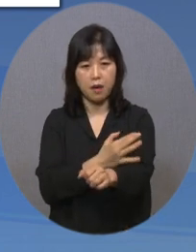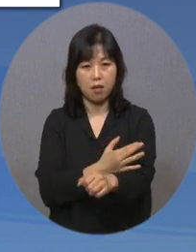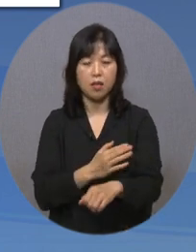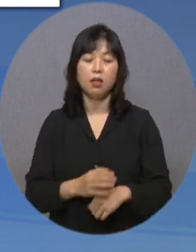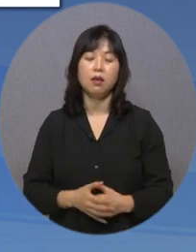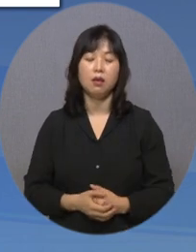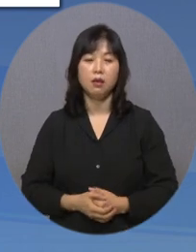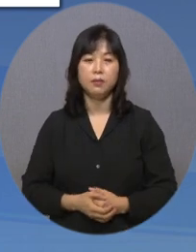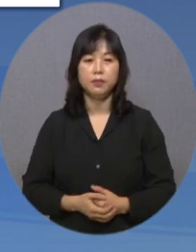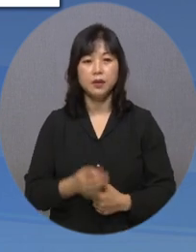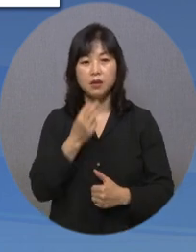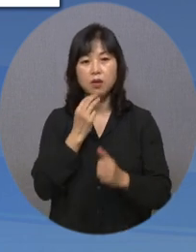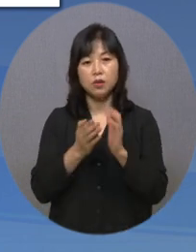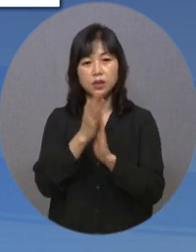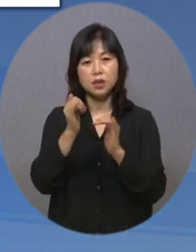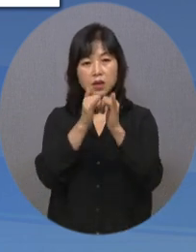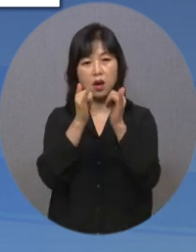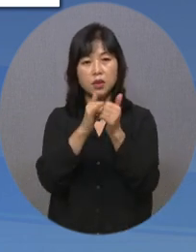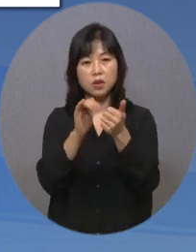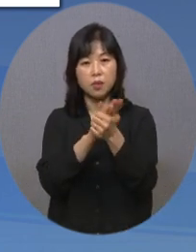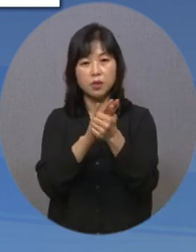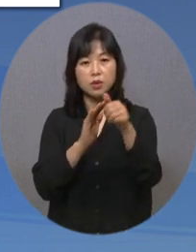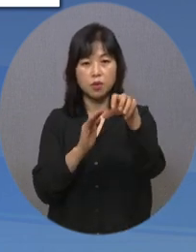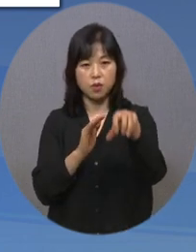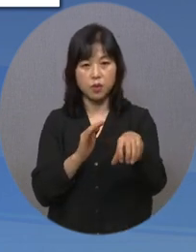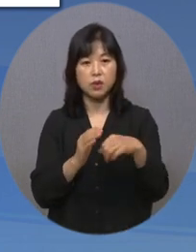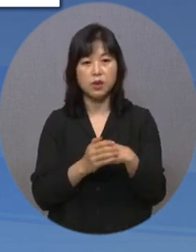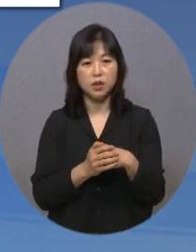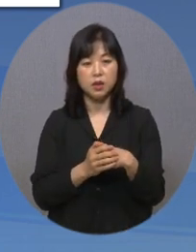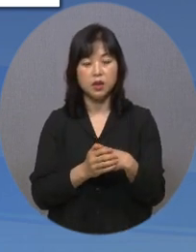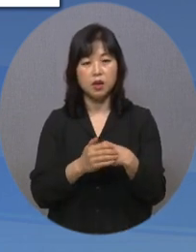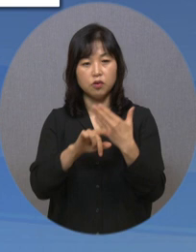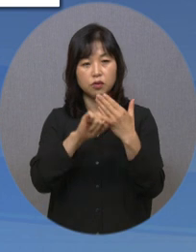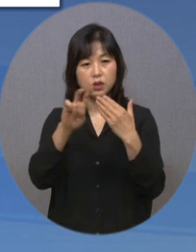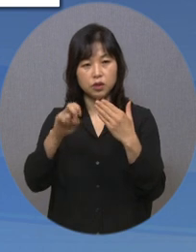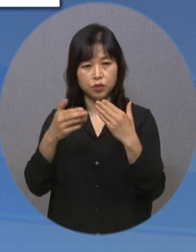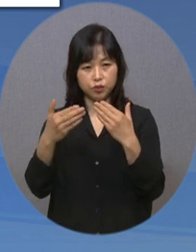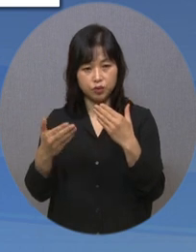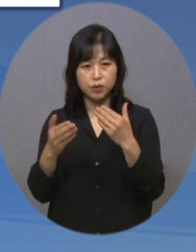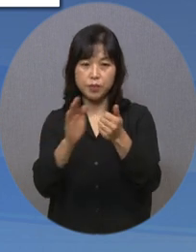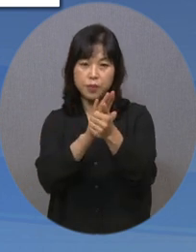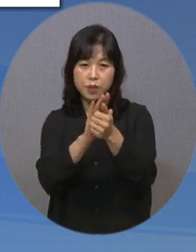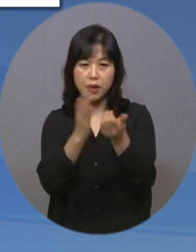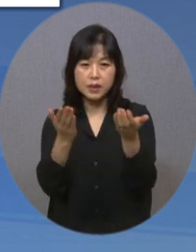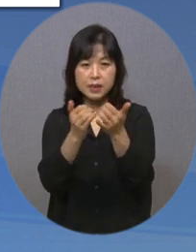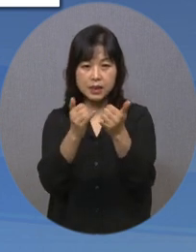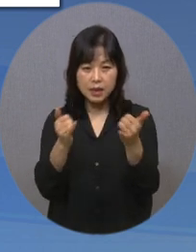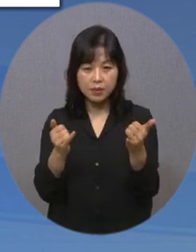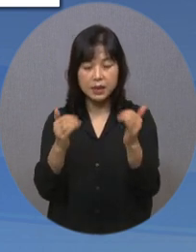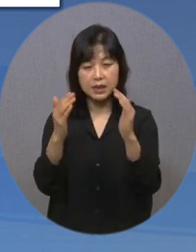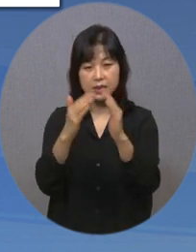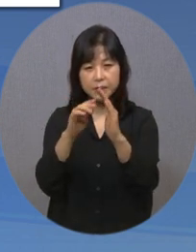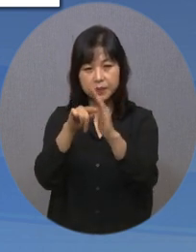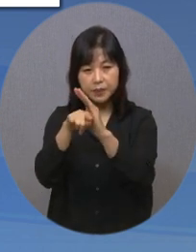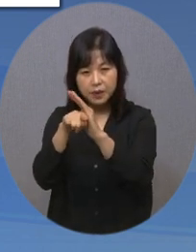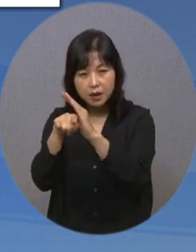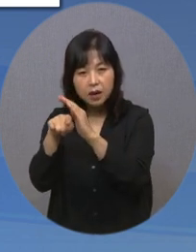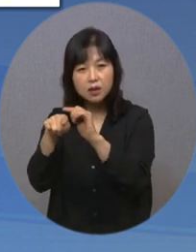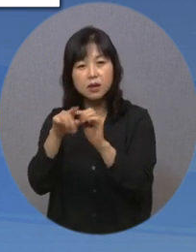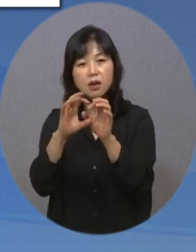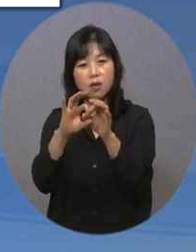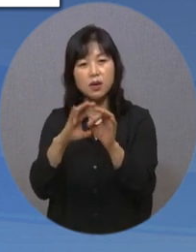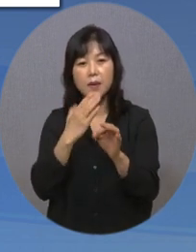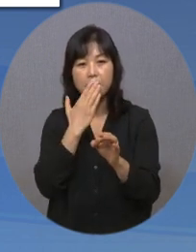서울시 사회서비스원은 지난달 29일 돌봄 종사자들이 재가서비스 현장에서 활용할 수 있는